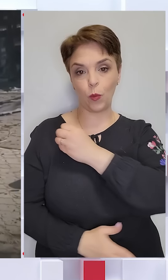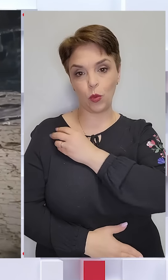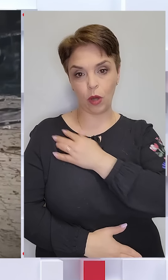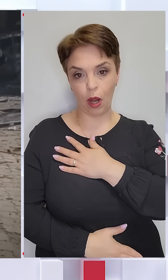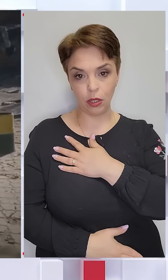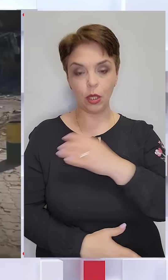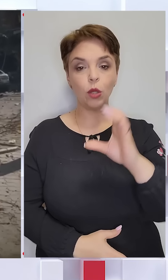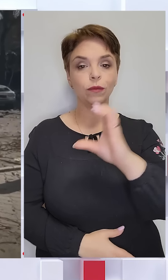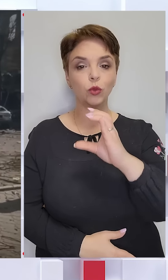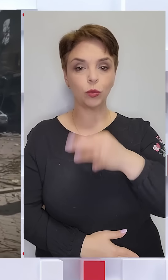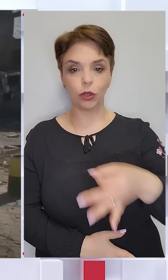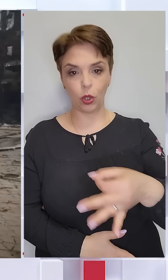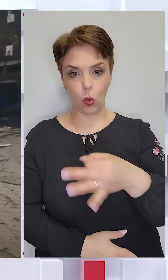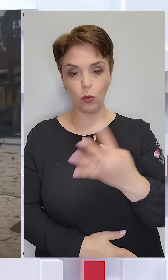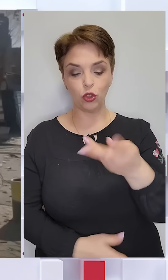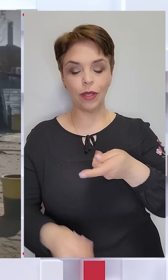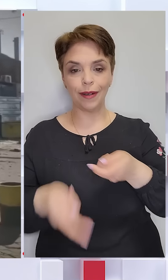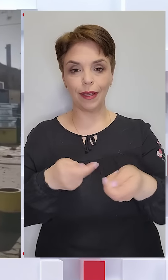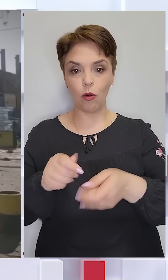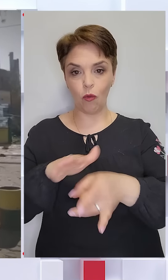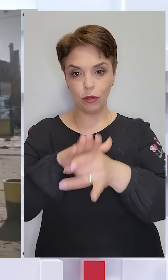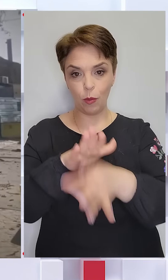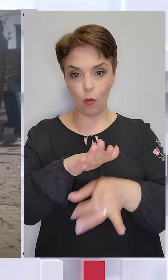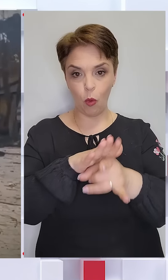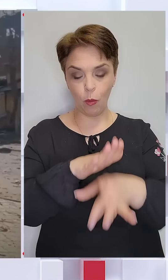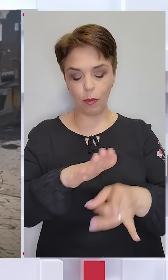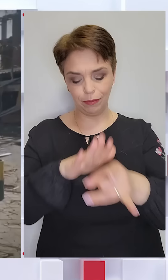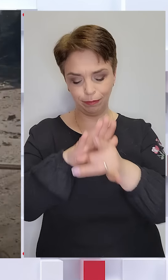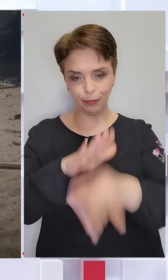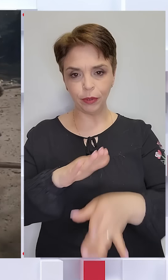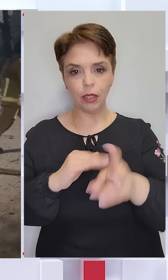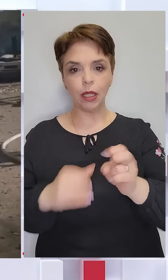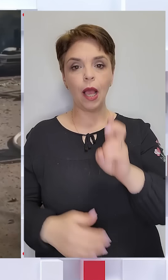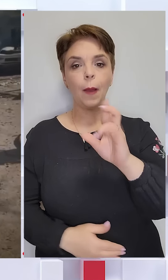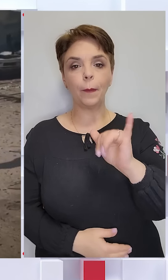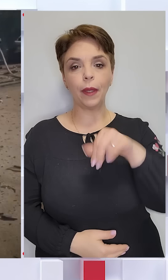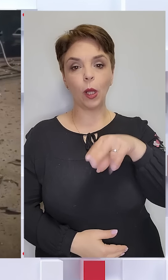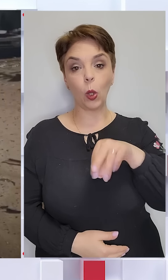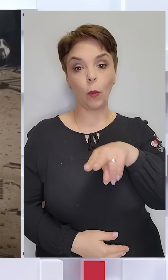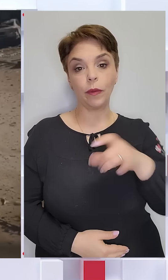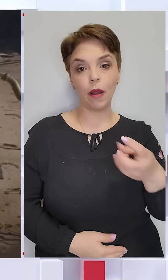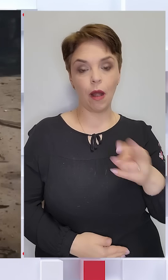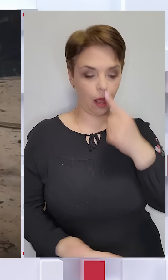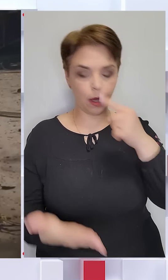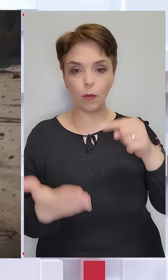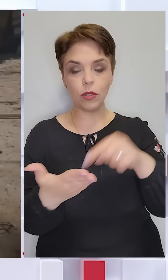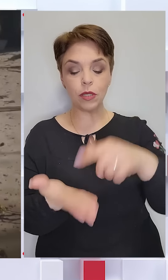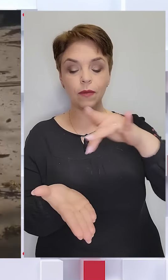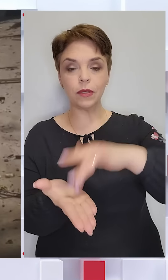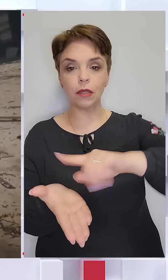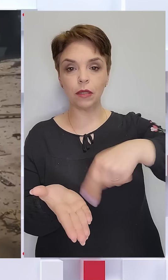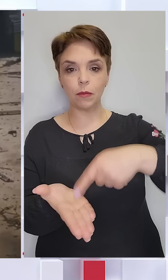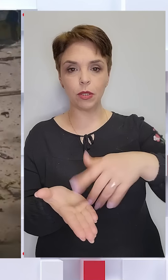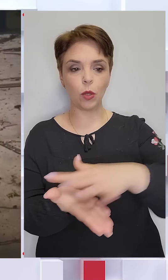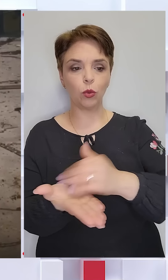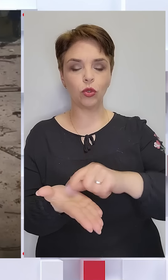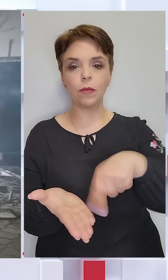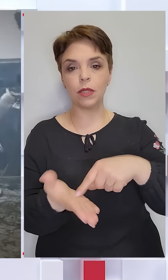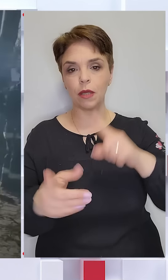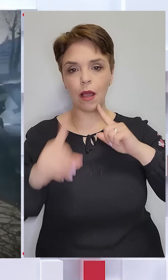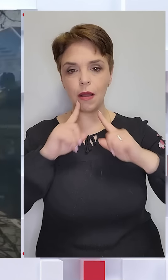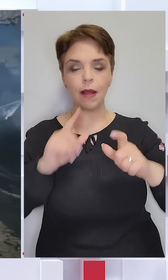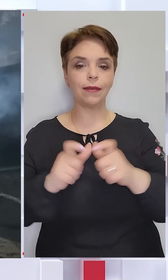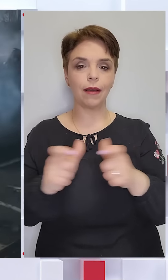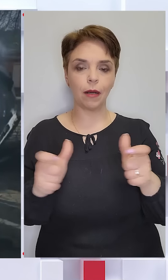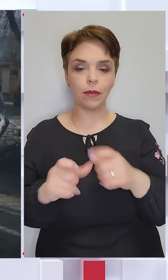поранили на Сумщині. Чотири керовані авіабомби окупанти скинули на Білопілля, поцілили всередмістя, потрощені міська рада,